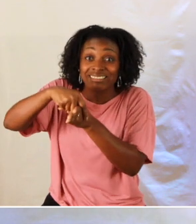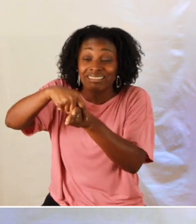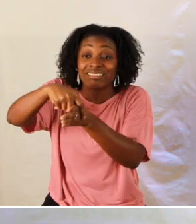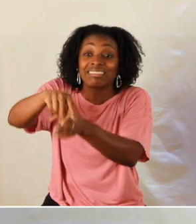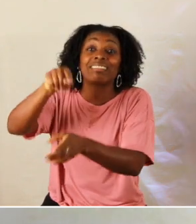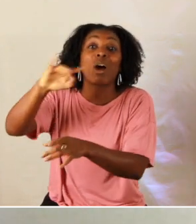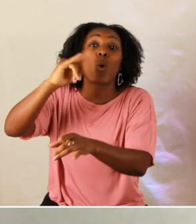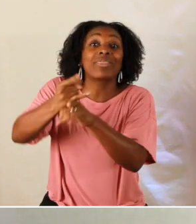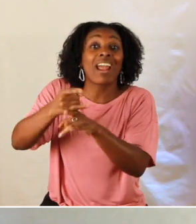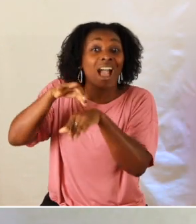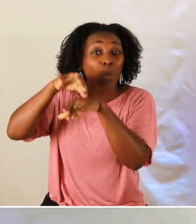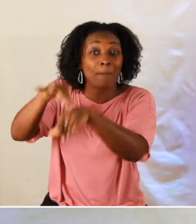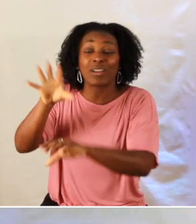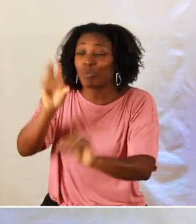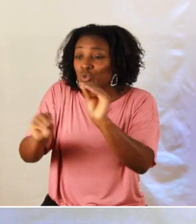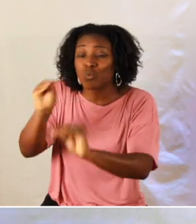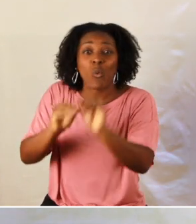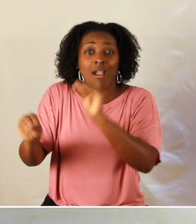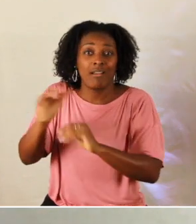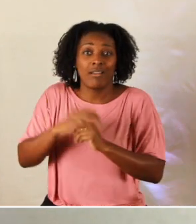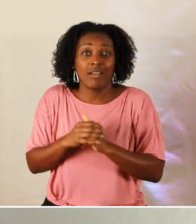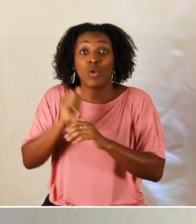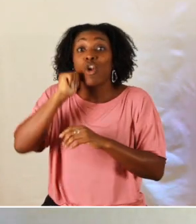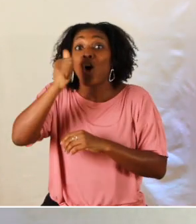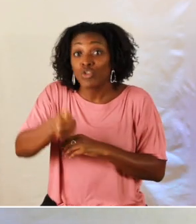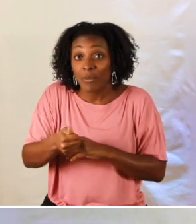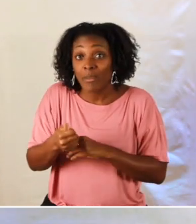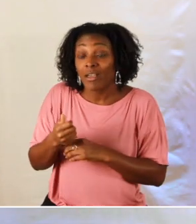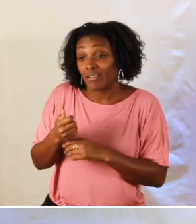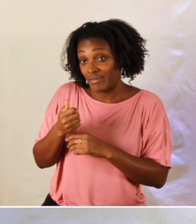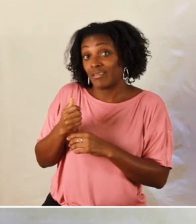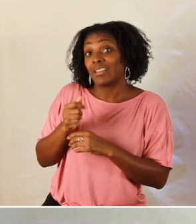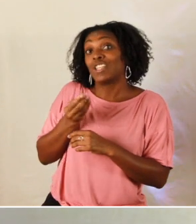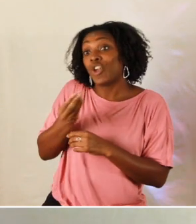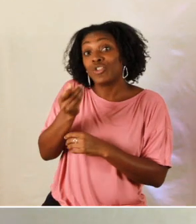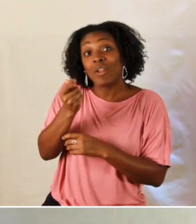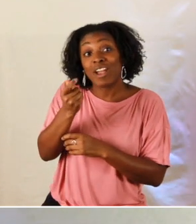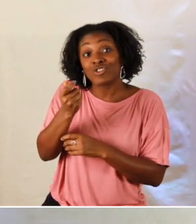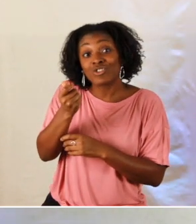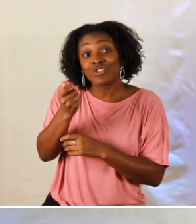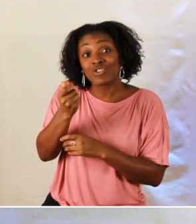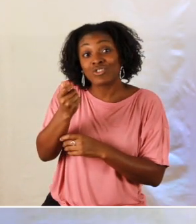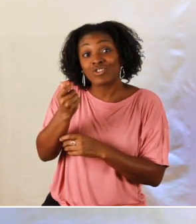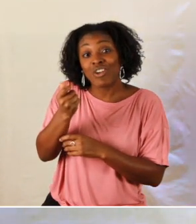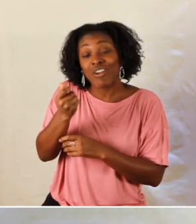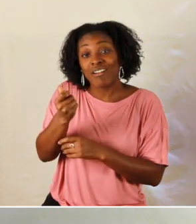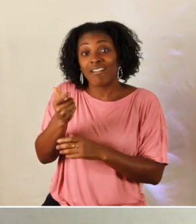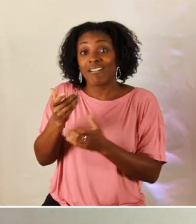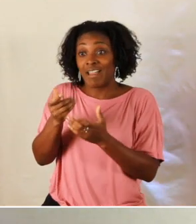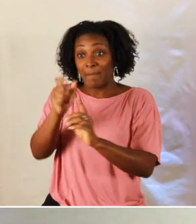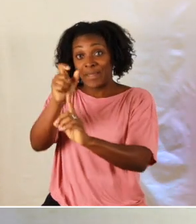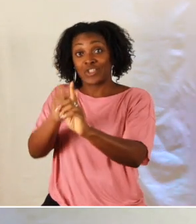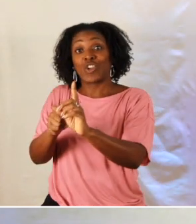et il va prendre soin de lui le lendemain il va donner de l'argent à l'hôtelier et il va lui dire et